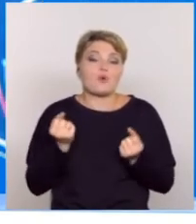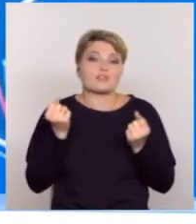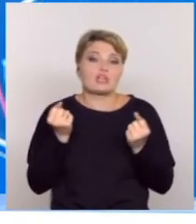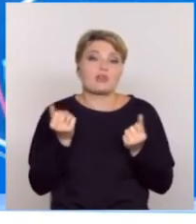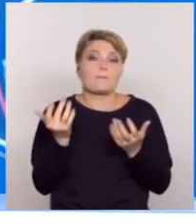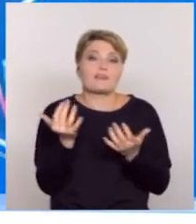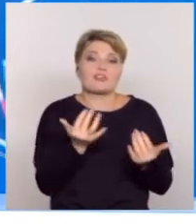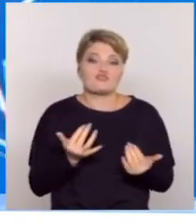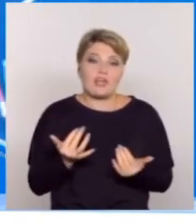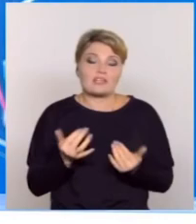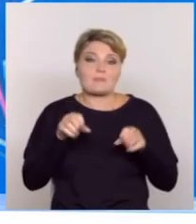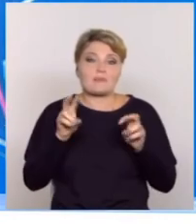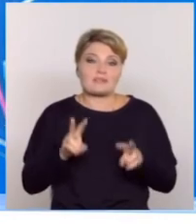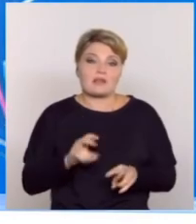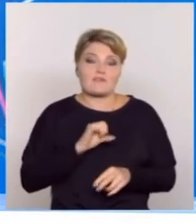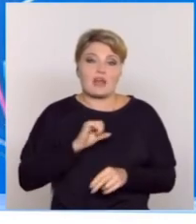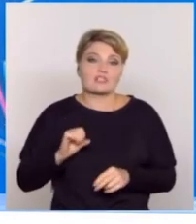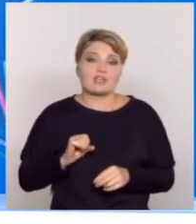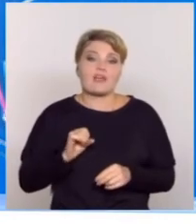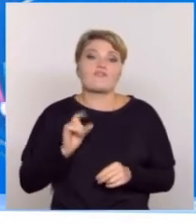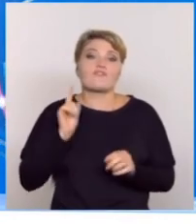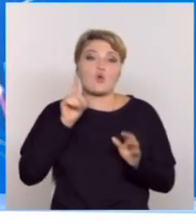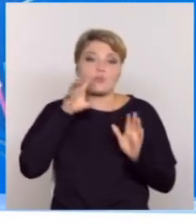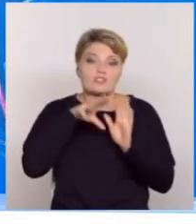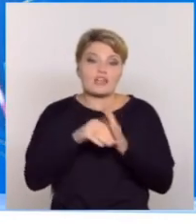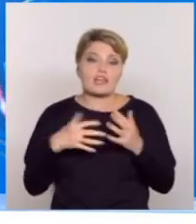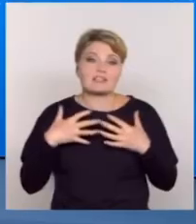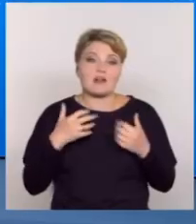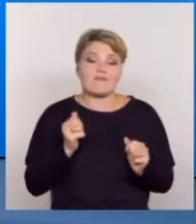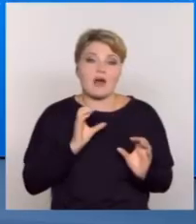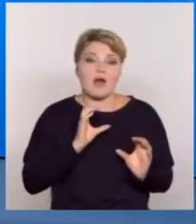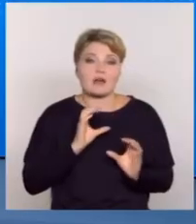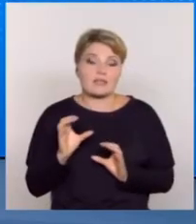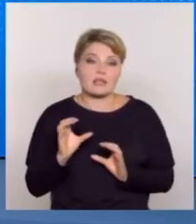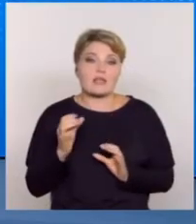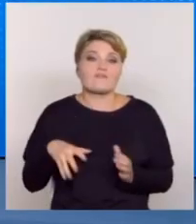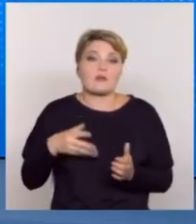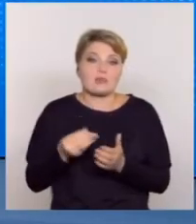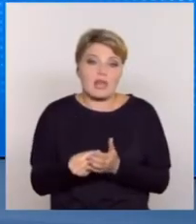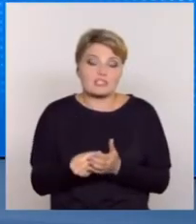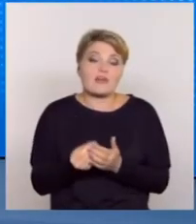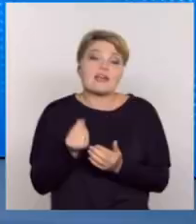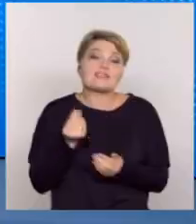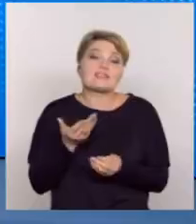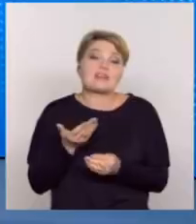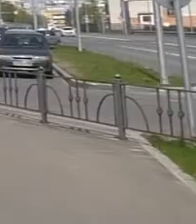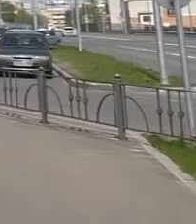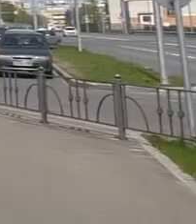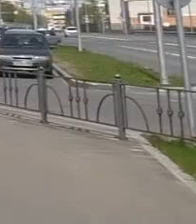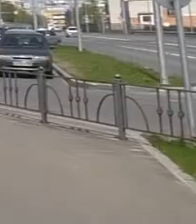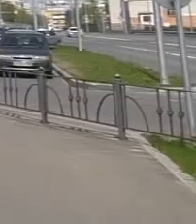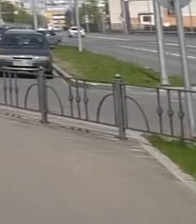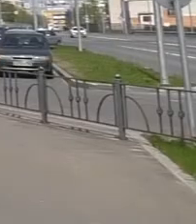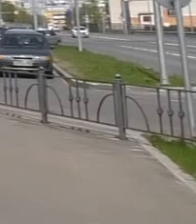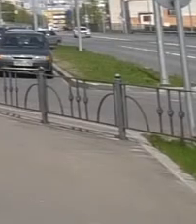привлечения специалистов в социальные учреждения, в том числе в здравоохранение, где мы выплачиваем соответствующие средства на приобретение жилья. По